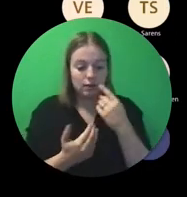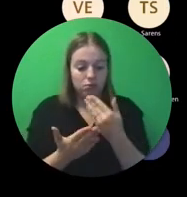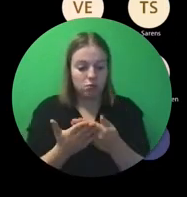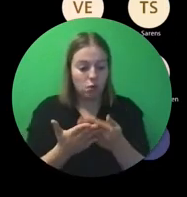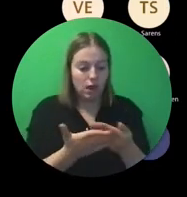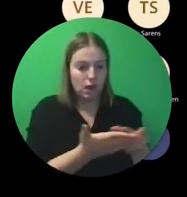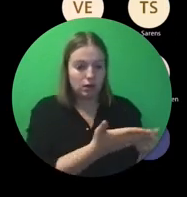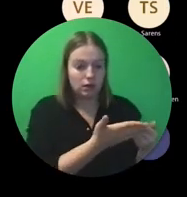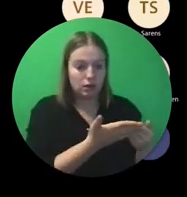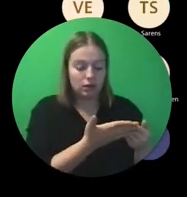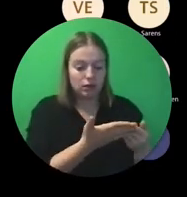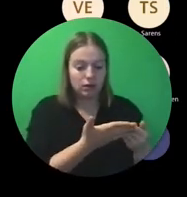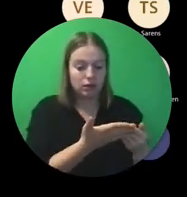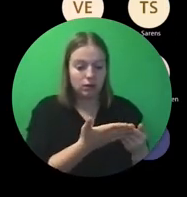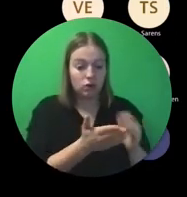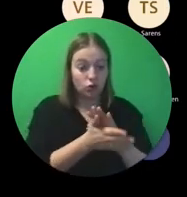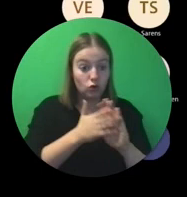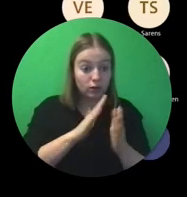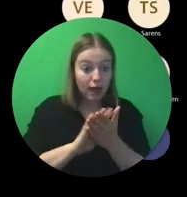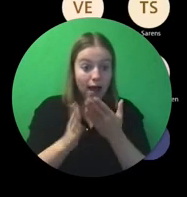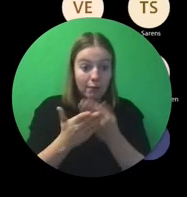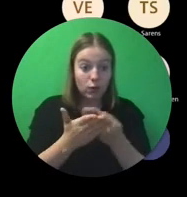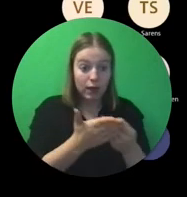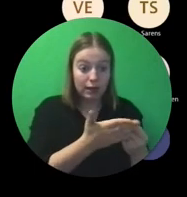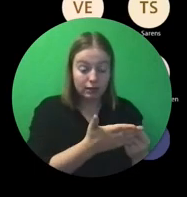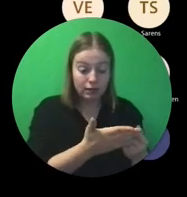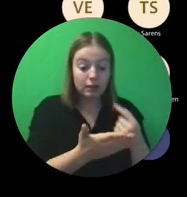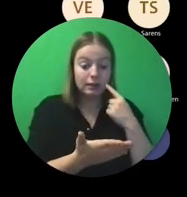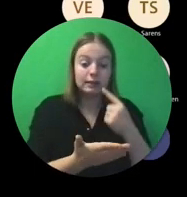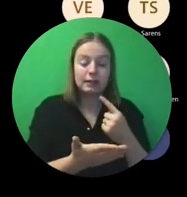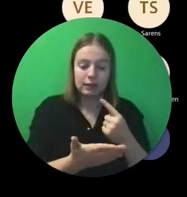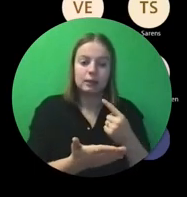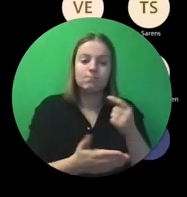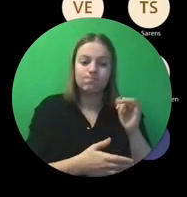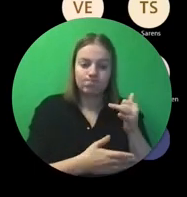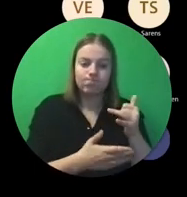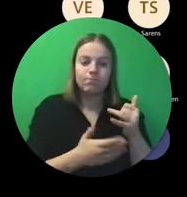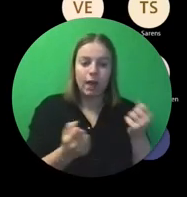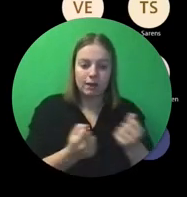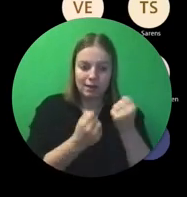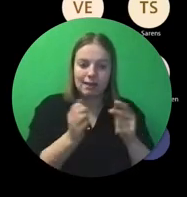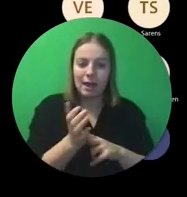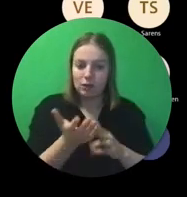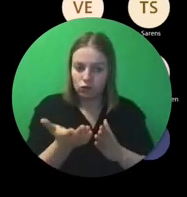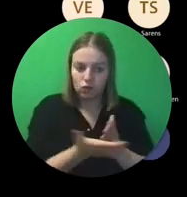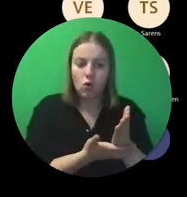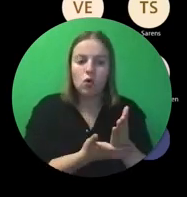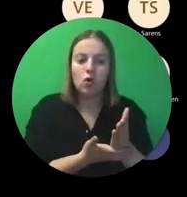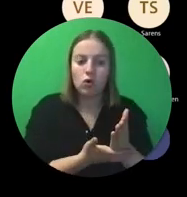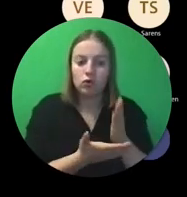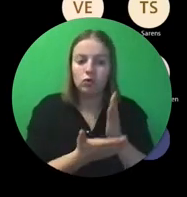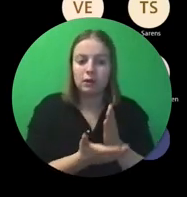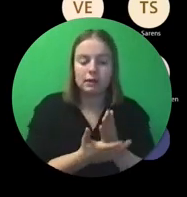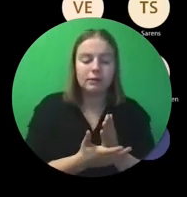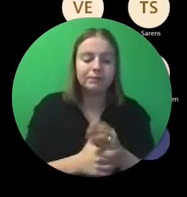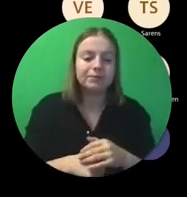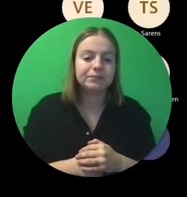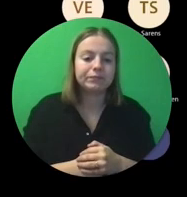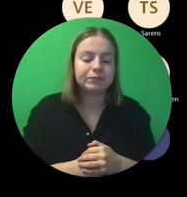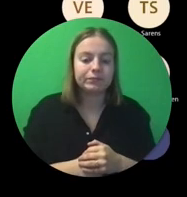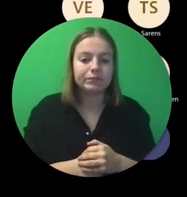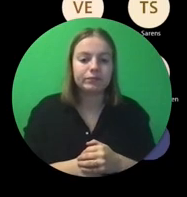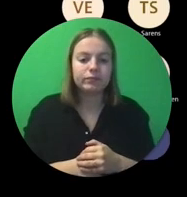bewijs, objectief bewijs, aan de hand van uw stukken, om te kunnen aantonen dat de activiteit heeft plaatsgevonden.